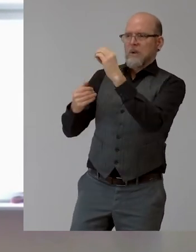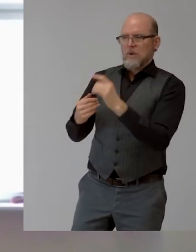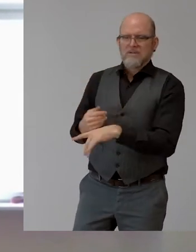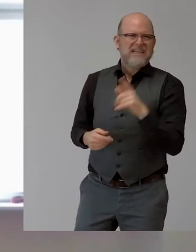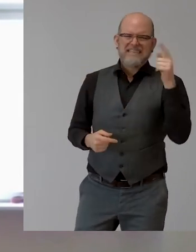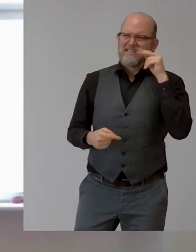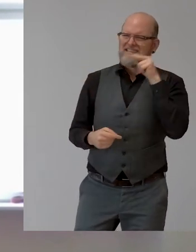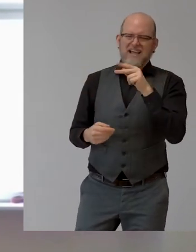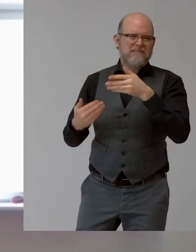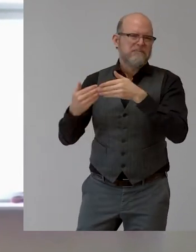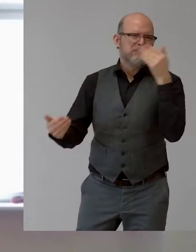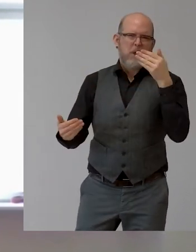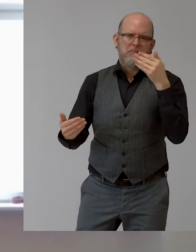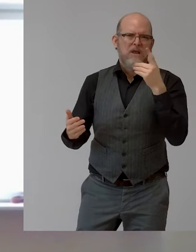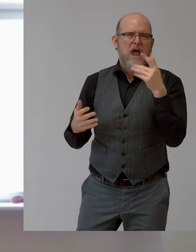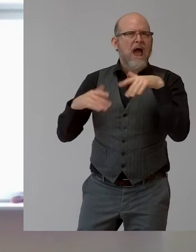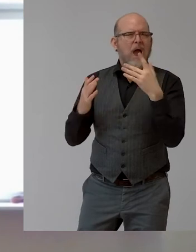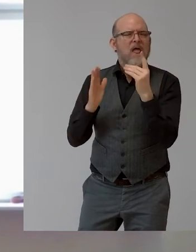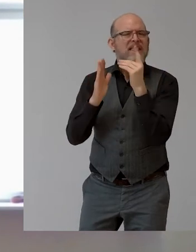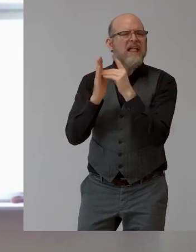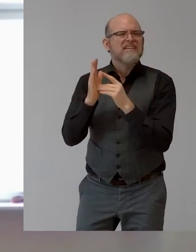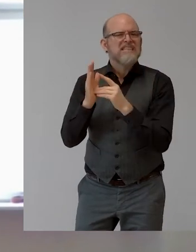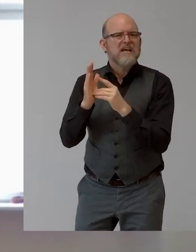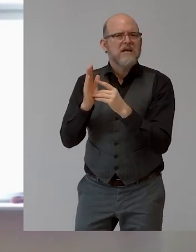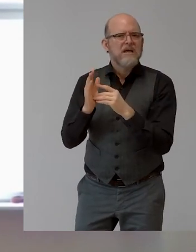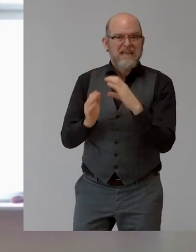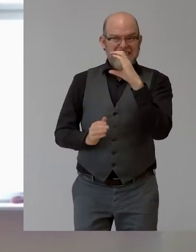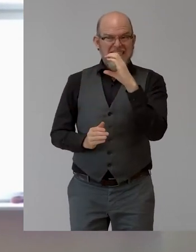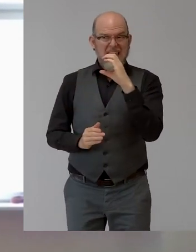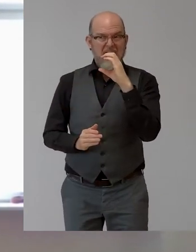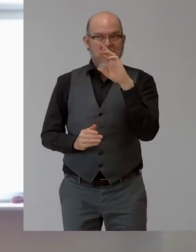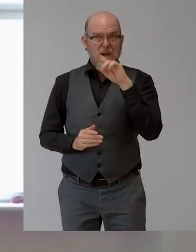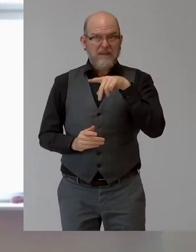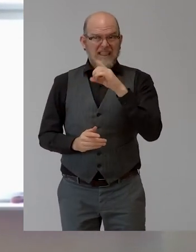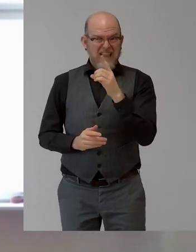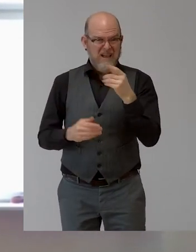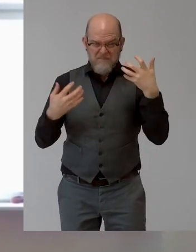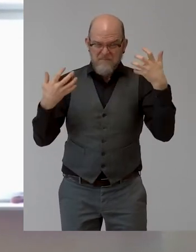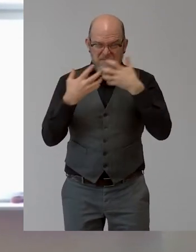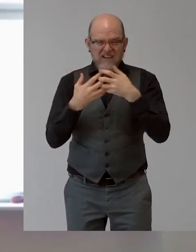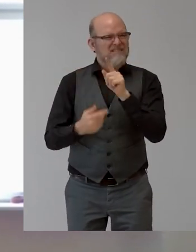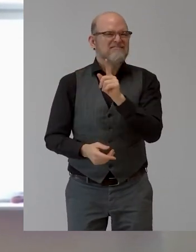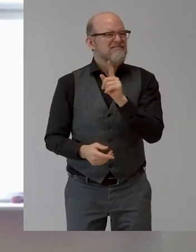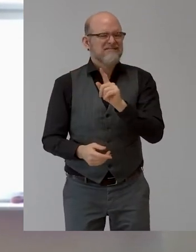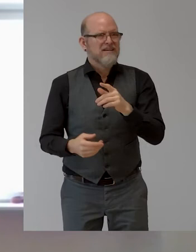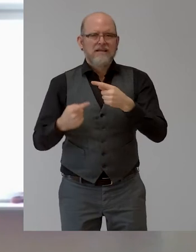Hier müsste man eine Wechselwirkung mit der Umgebung herstellen und nicht eine defizitorientierte